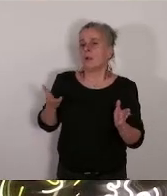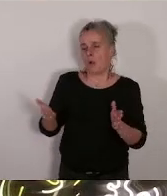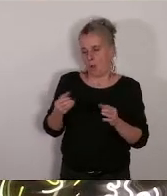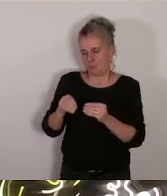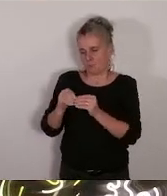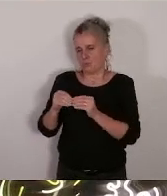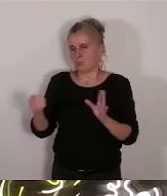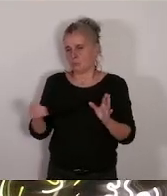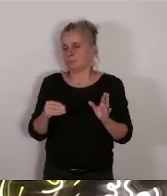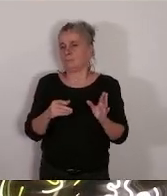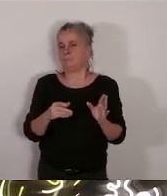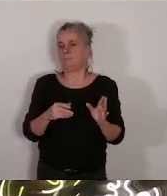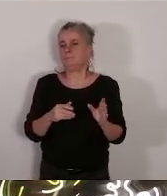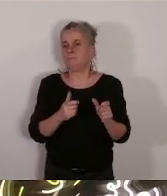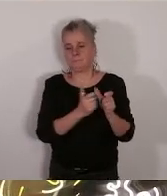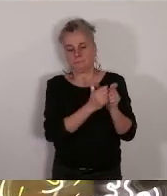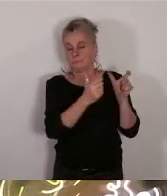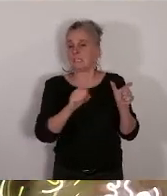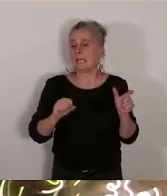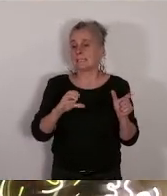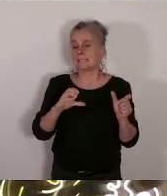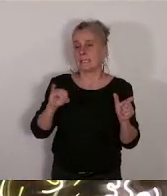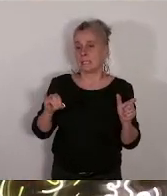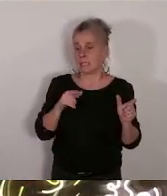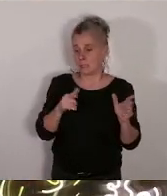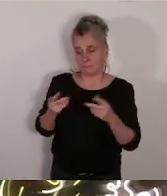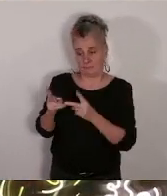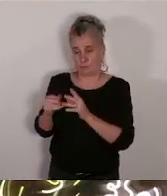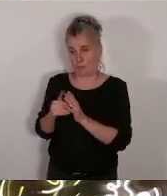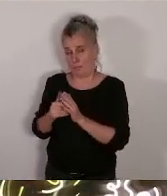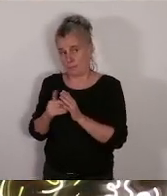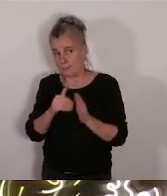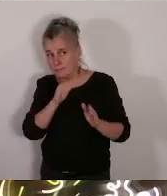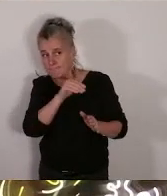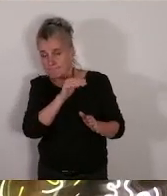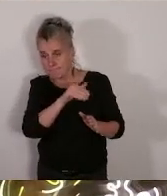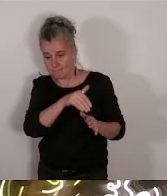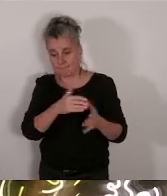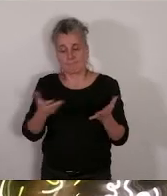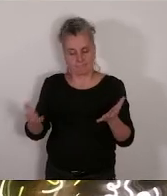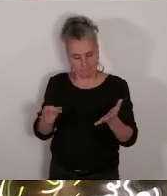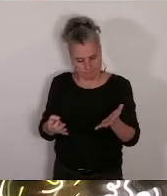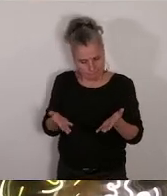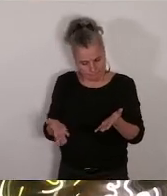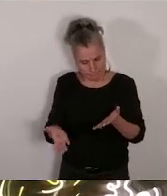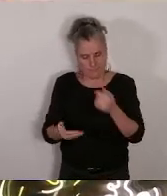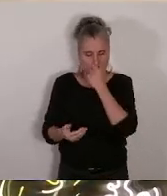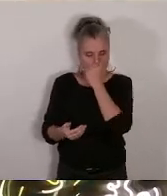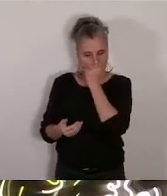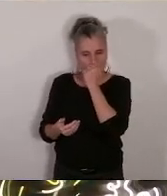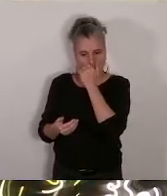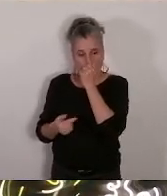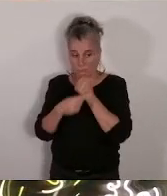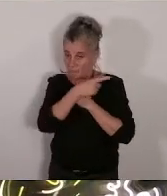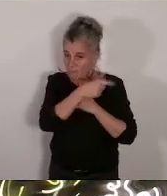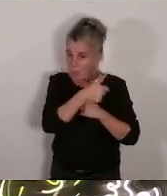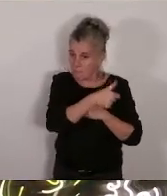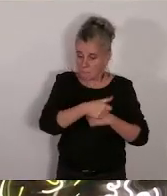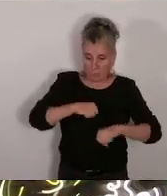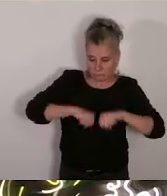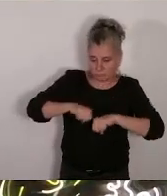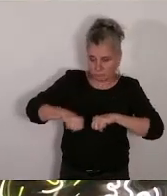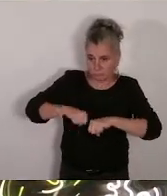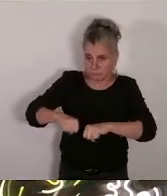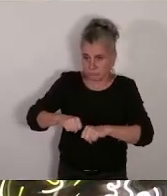Marseille pour la prolongation des délais de la procédure de mise en sécurité affectant l'immeuble précité a-t-elle effectué des travaux visés à l